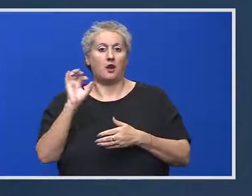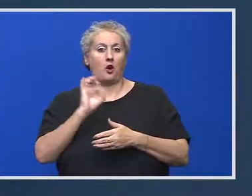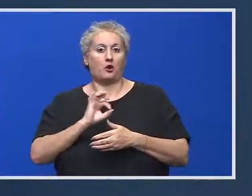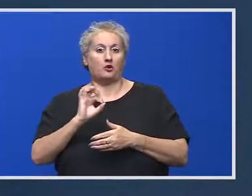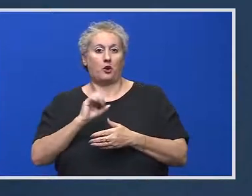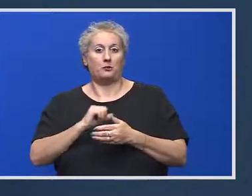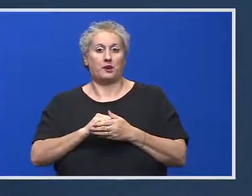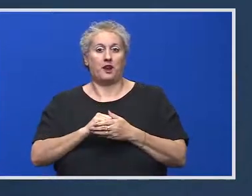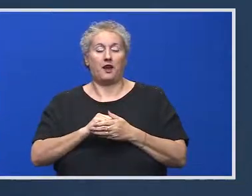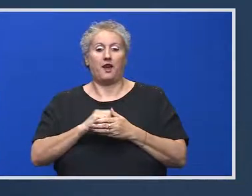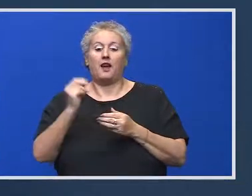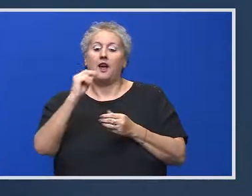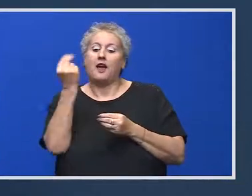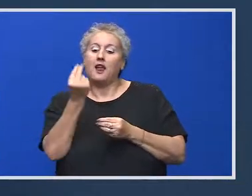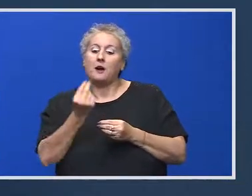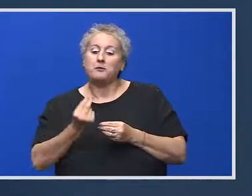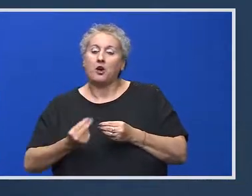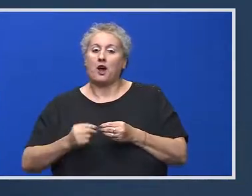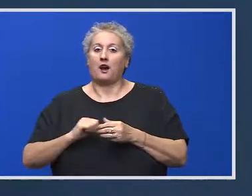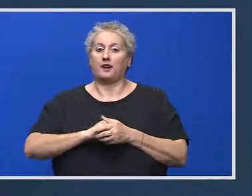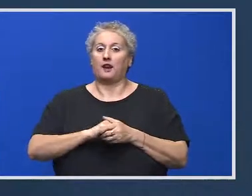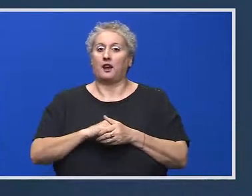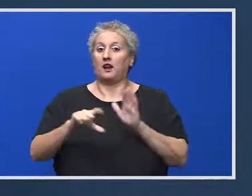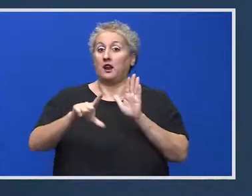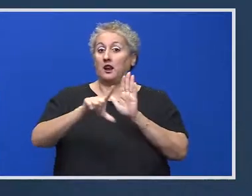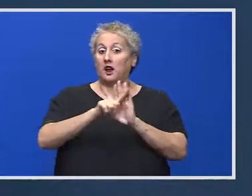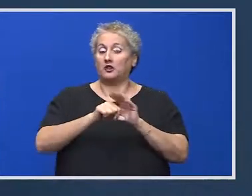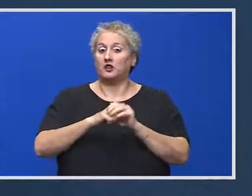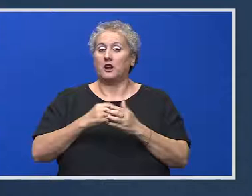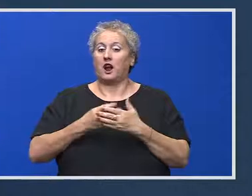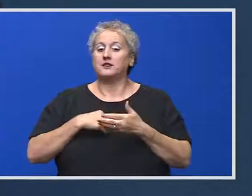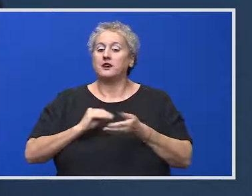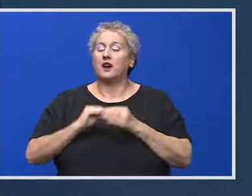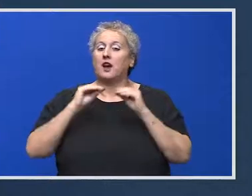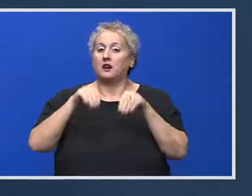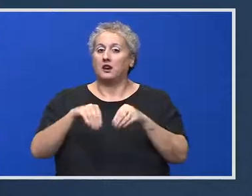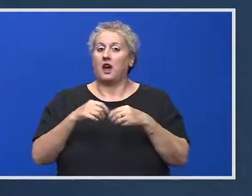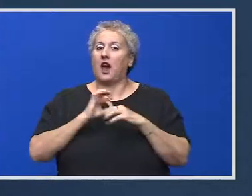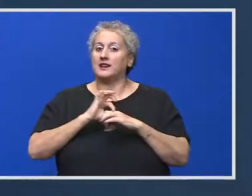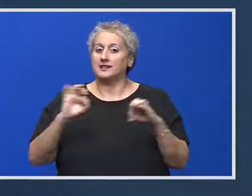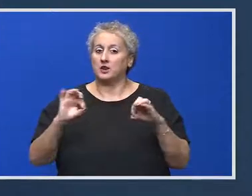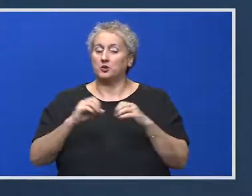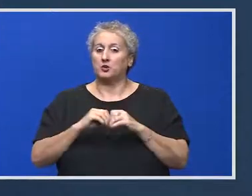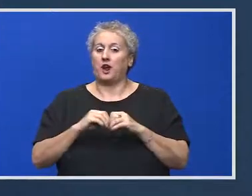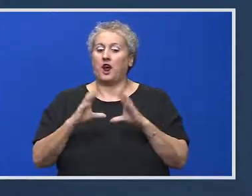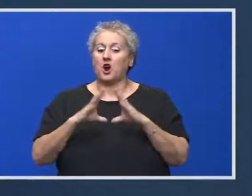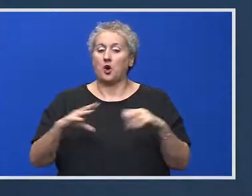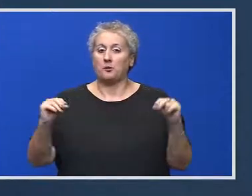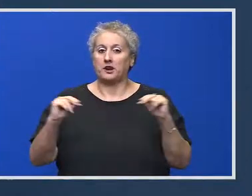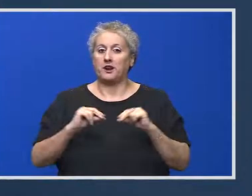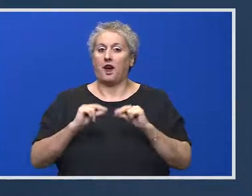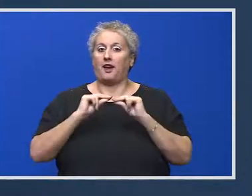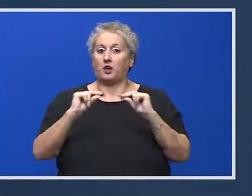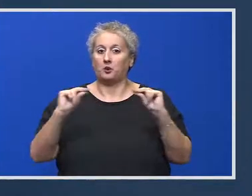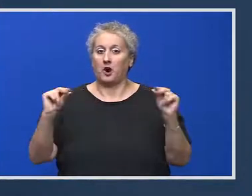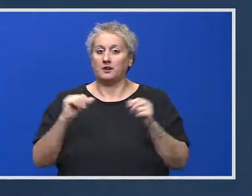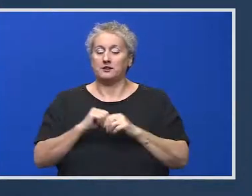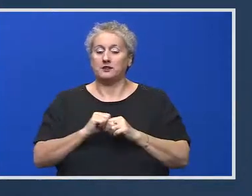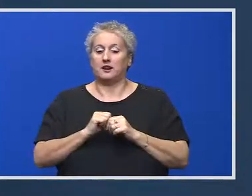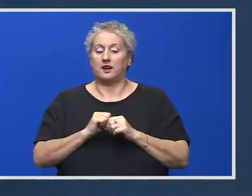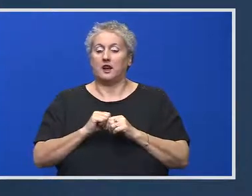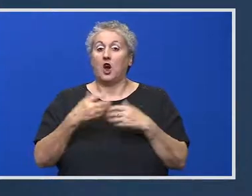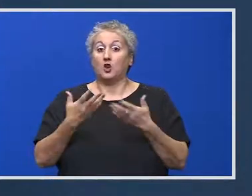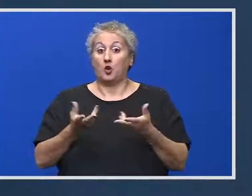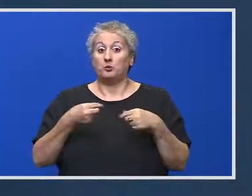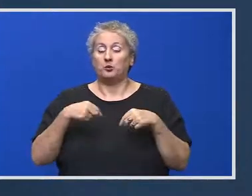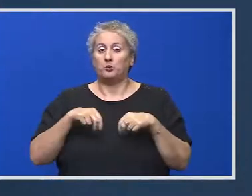elaborarea pachetului legislativ care să asigură implementarea proiectului România Educată. Domnul ministru este aici pentru a vă da